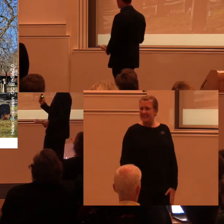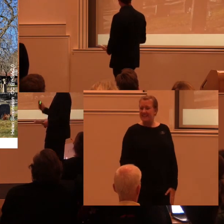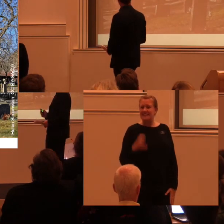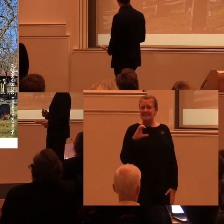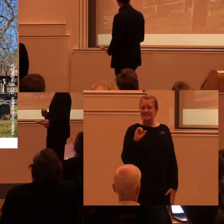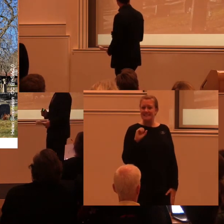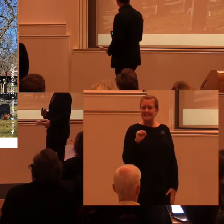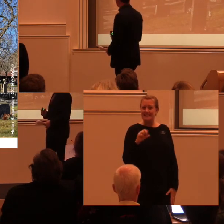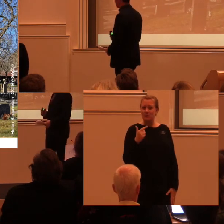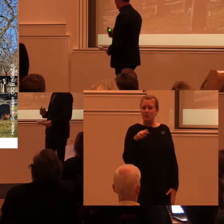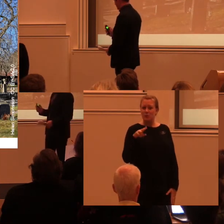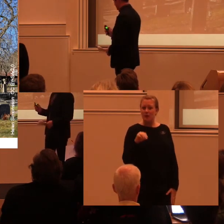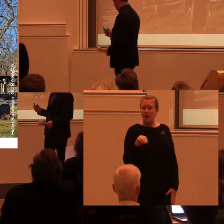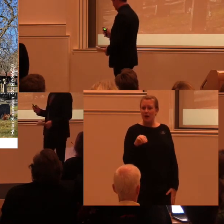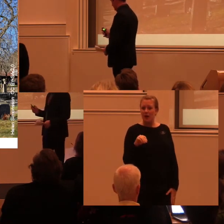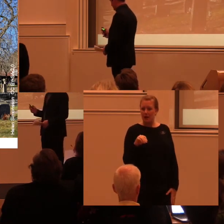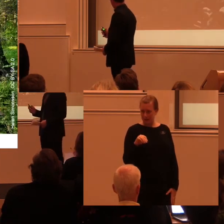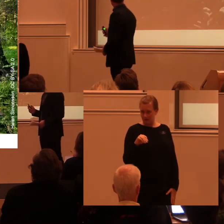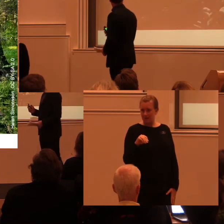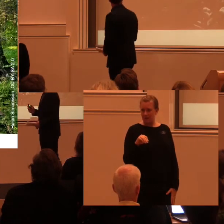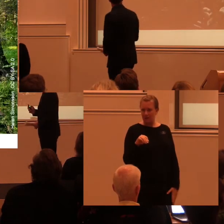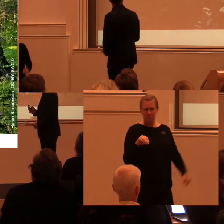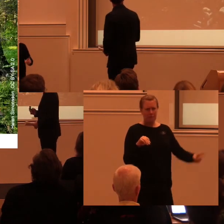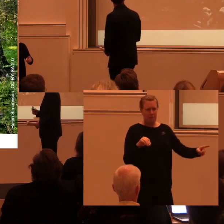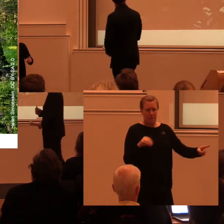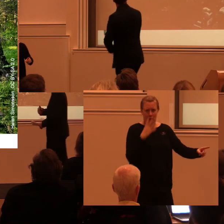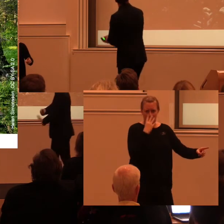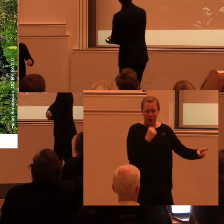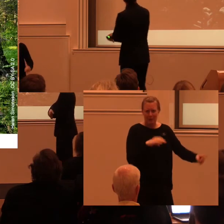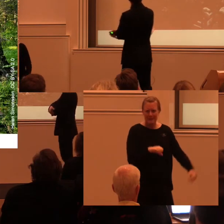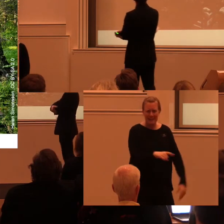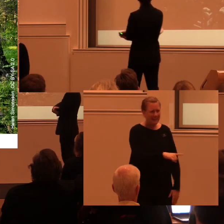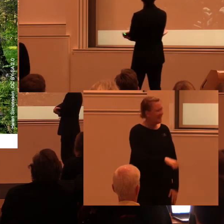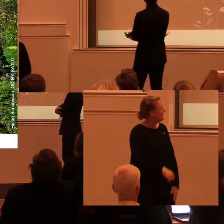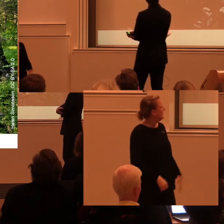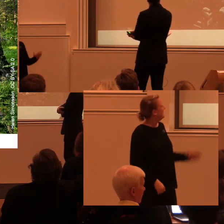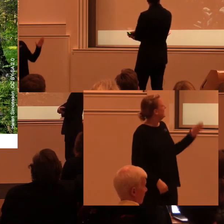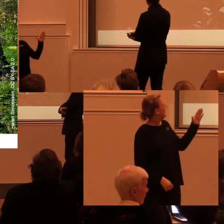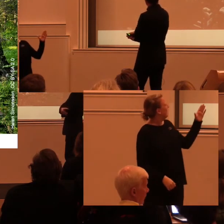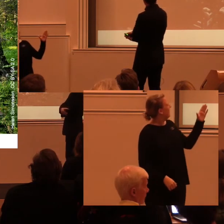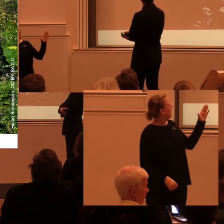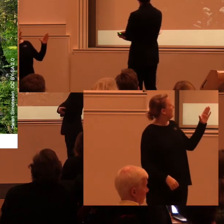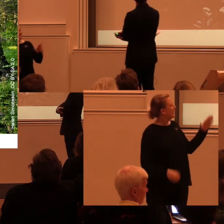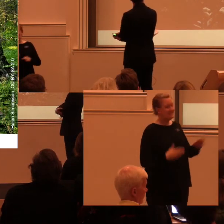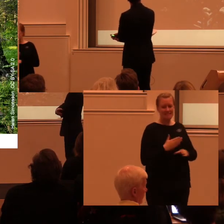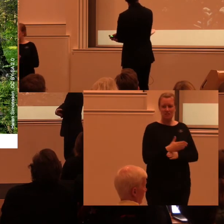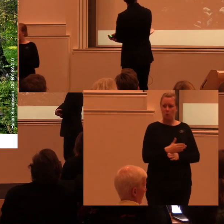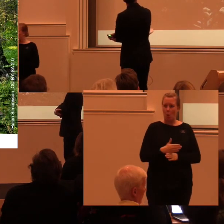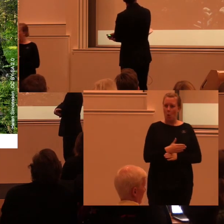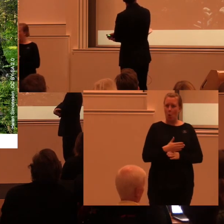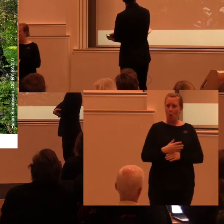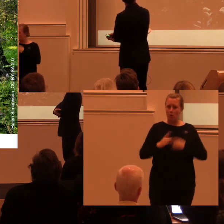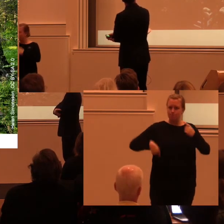Sigtuna. Och nu blir det svårare för att jag har nog glömt resten här. Här har vi en såg tror jag det är på Gotland.